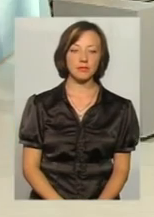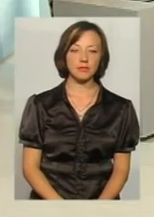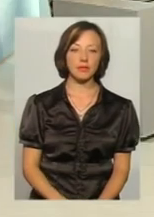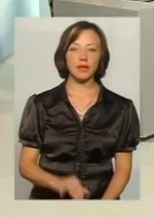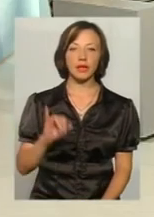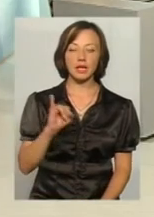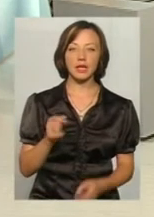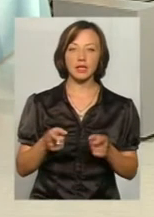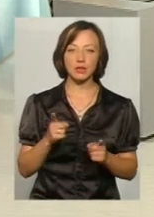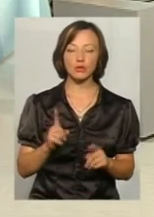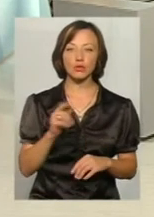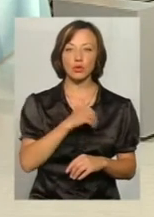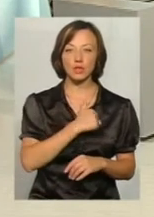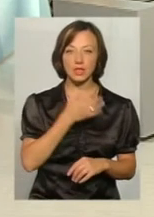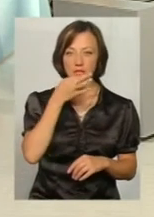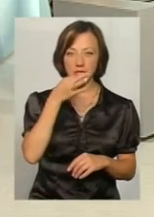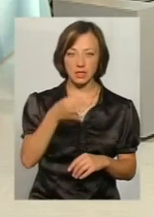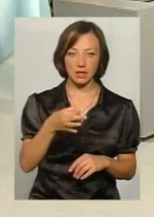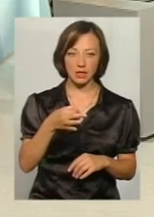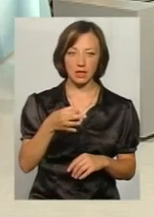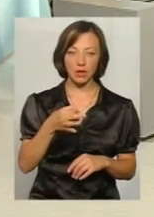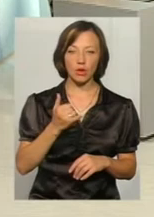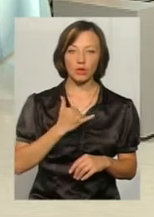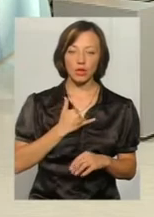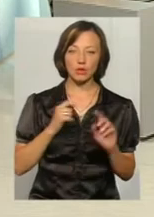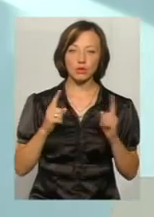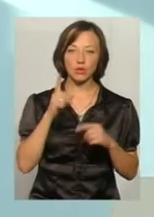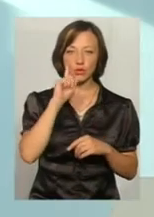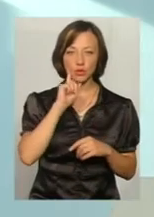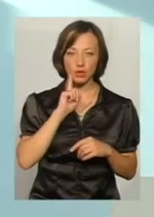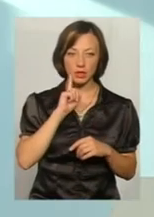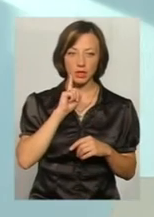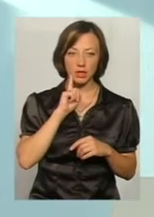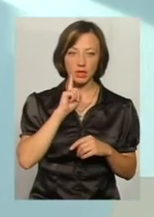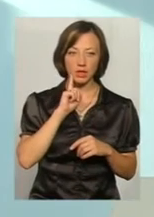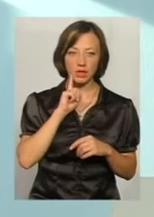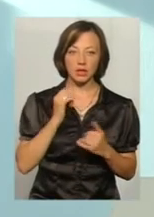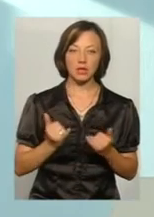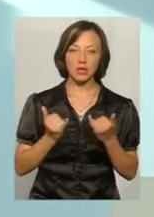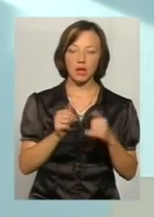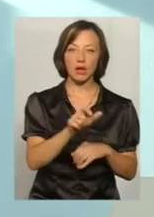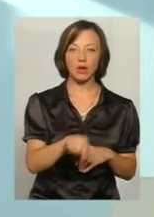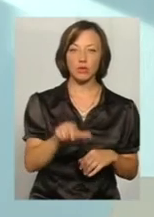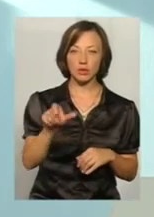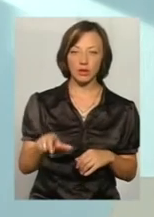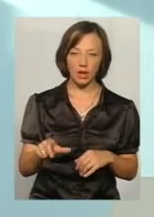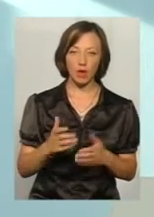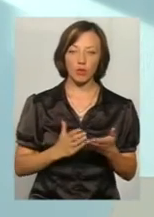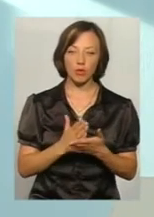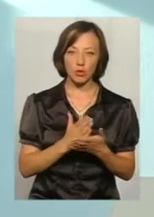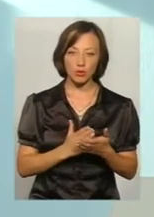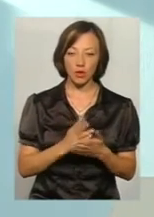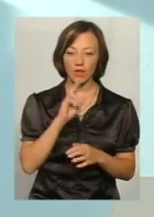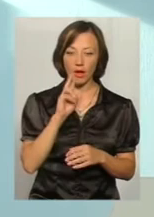Дійсно, я щоб хотіла сказати, у нас ще такий дуже зручний для мешканців сервіс, вже діє